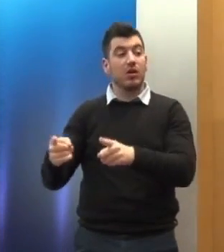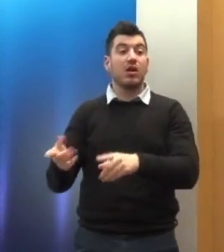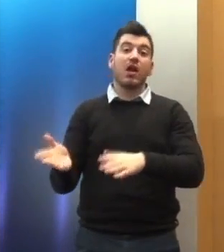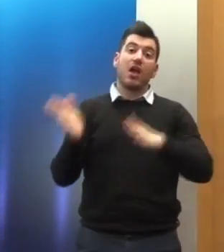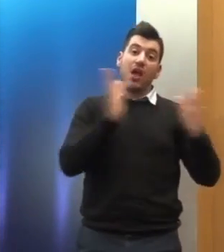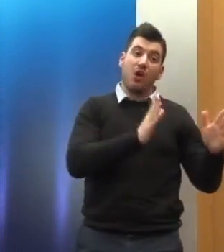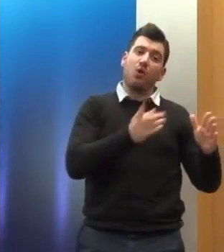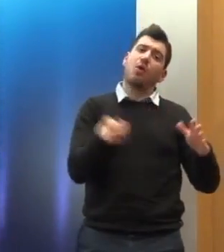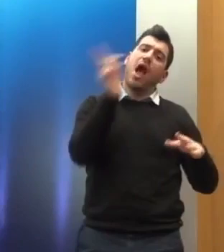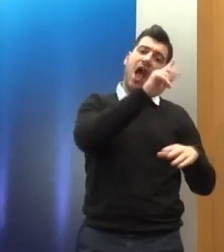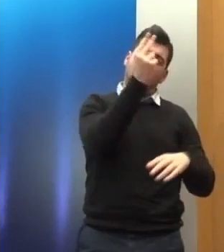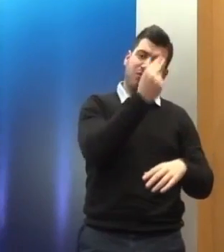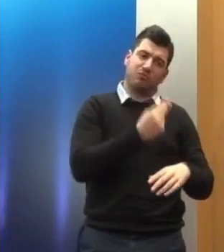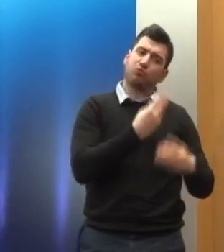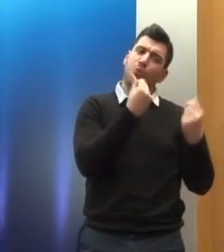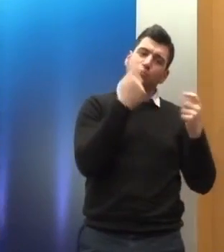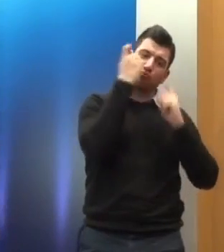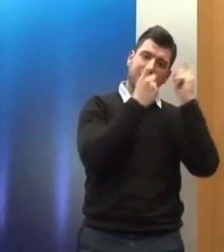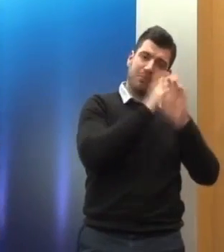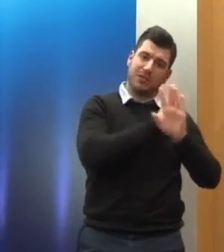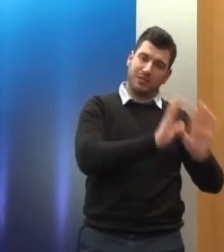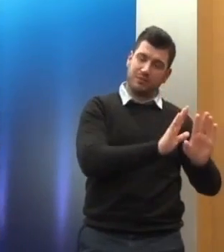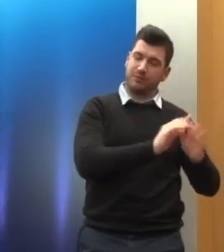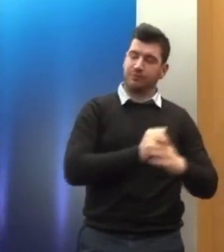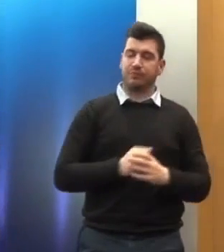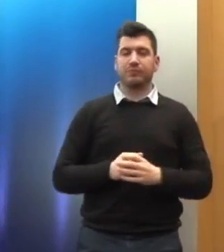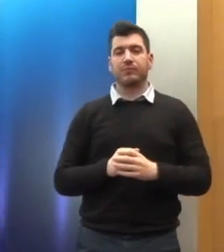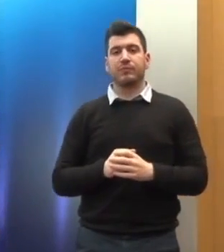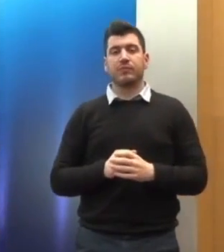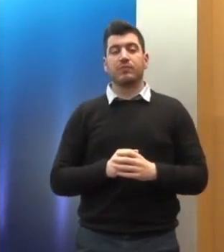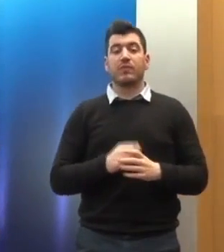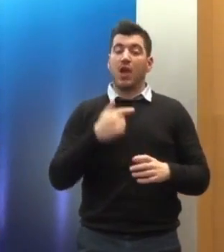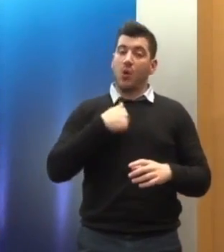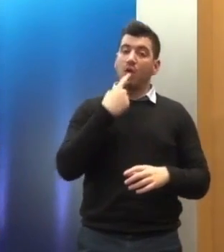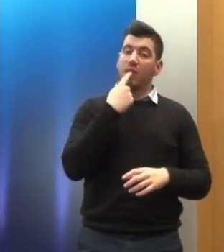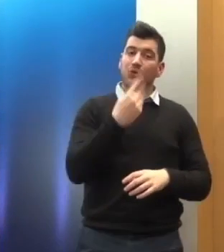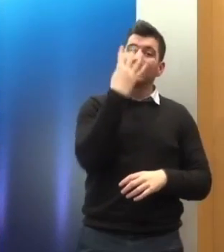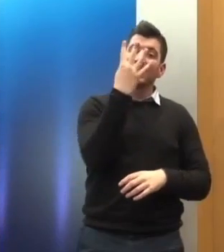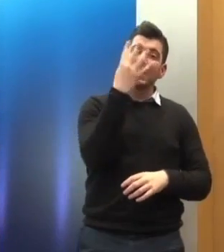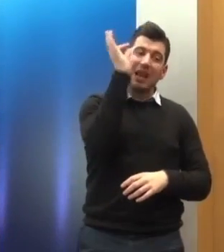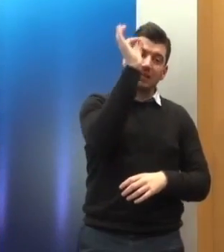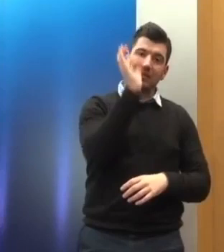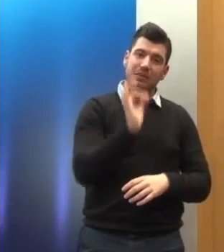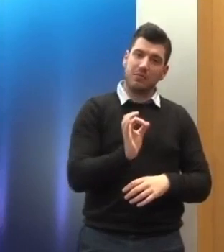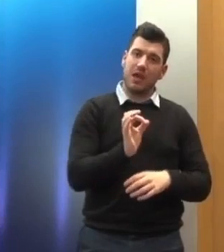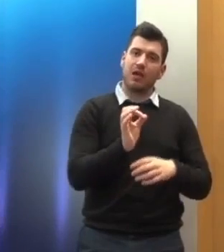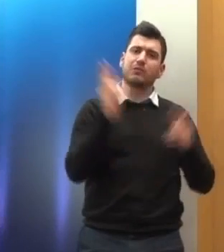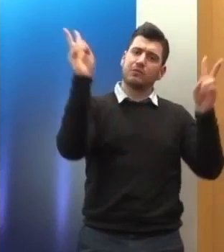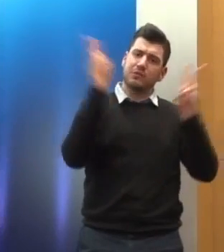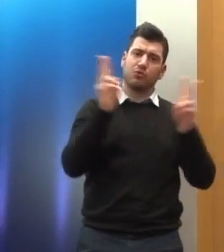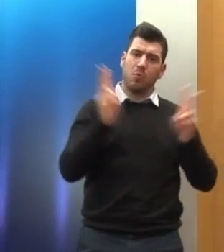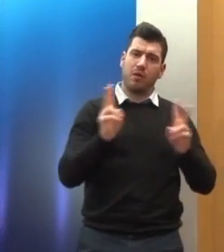δικαστηρίου. Θα αναφερθώ σε τέσσερα θετικά σημεία, επιγραμματικά και σε ορισμένες